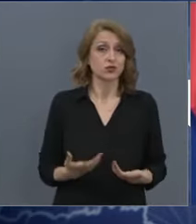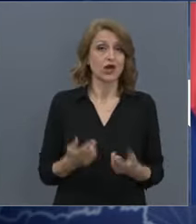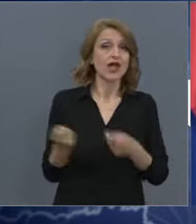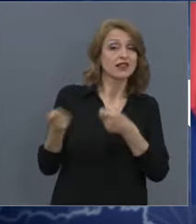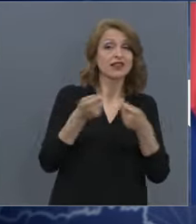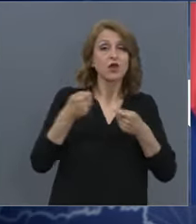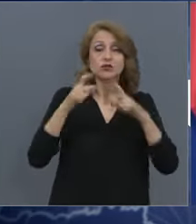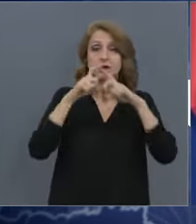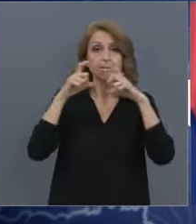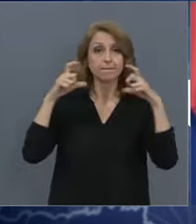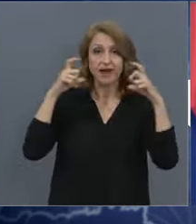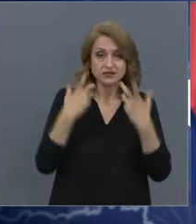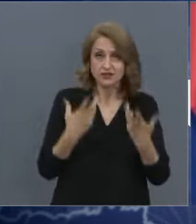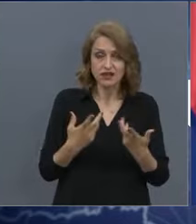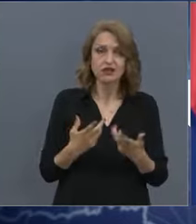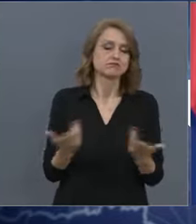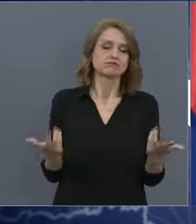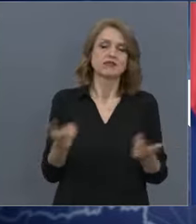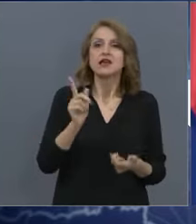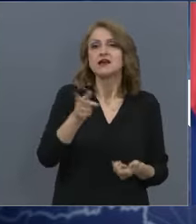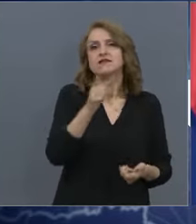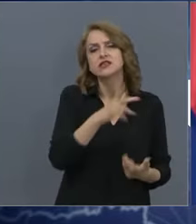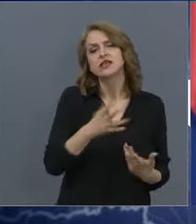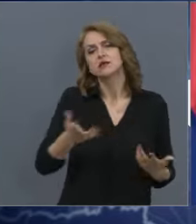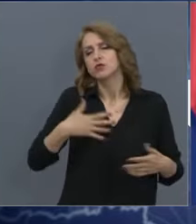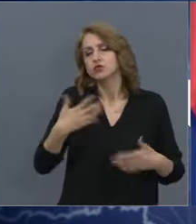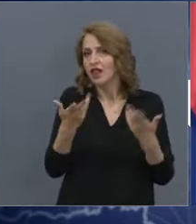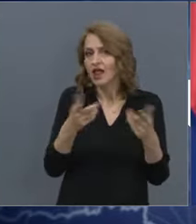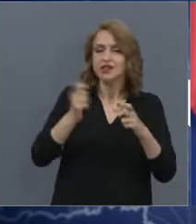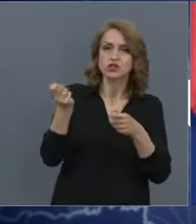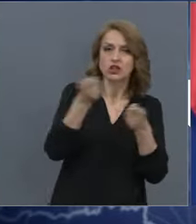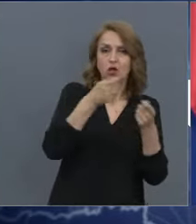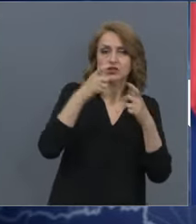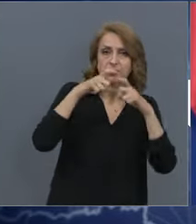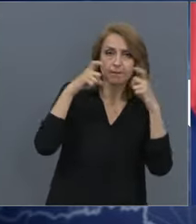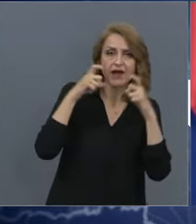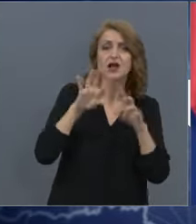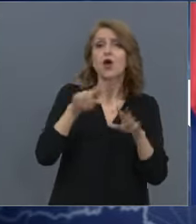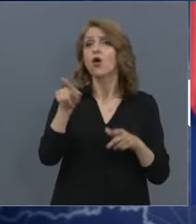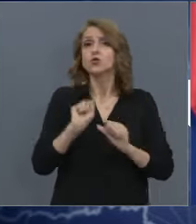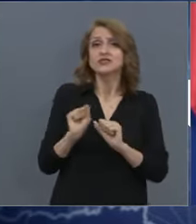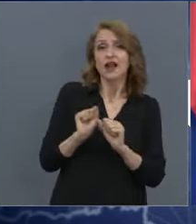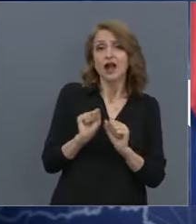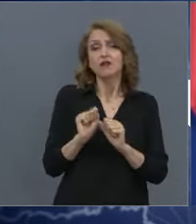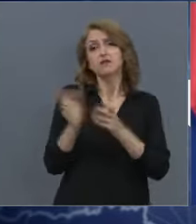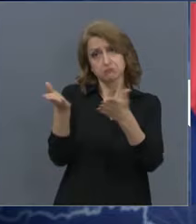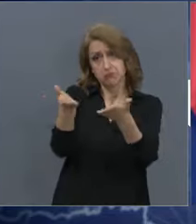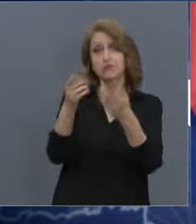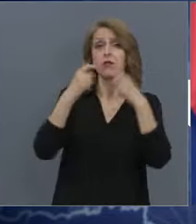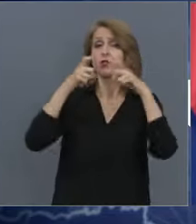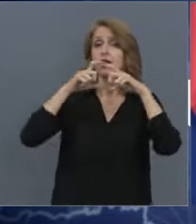маски на закрито? Всеки всеки може пожелание да носи маска. Този, който е по-страхлив да си носи маска.